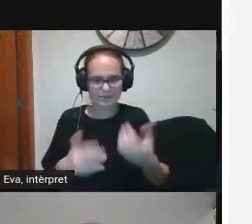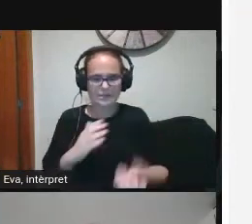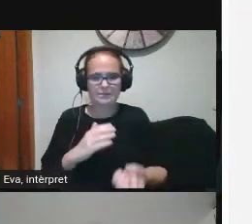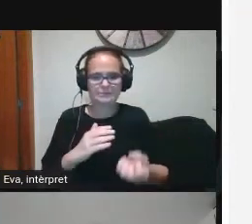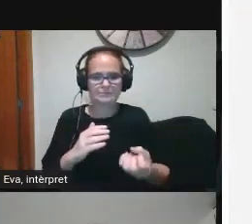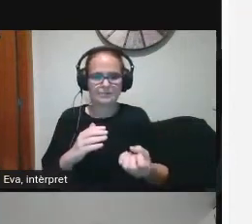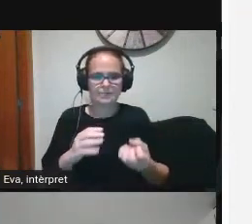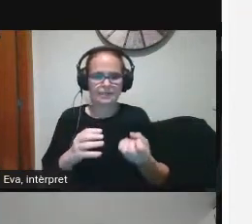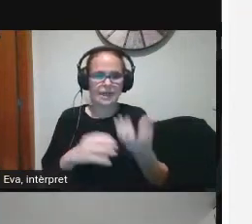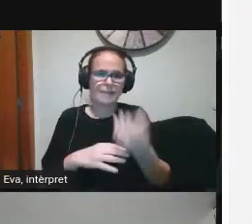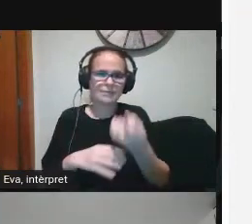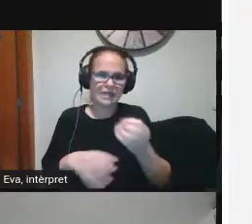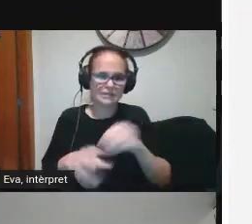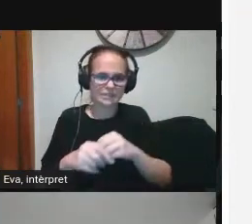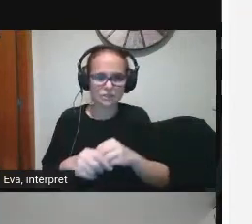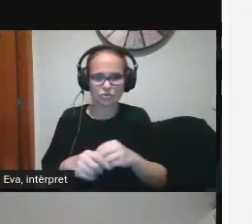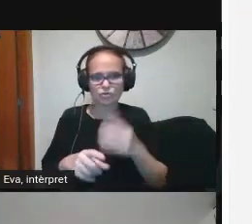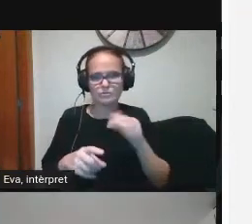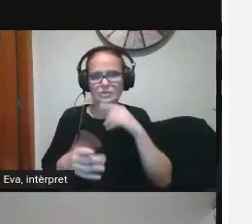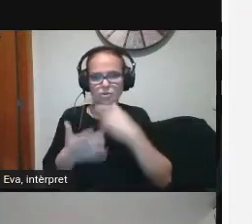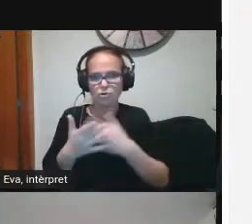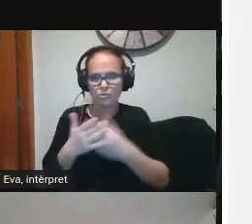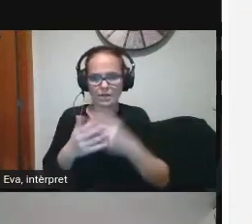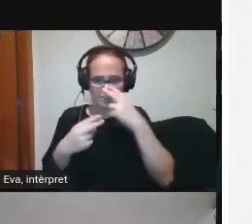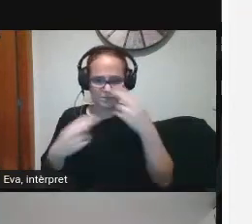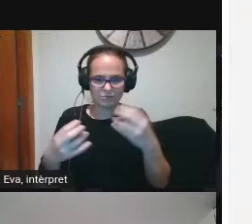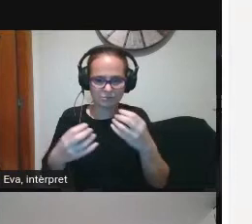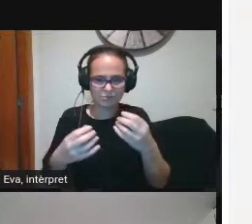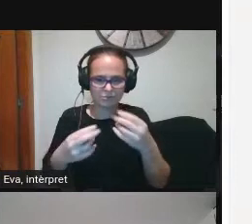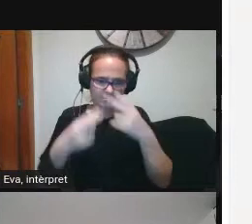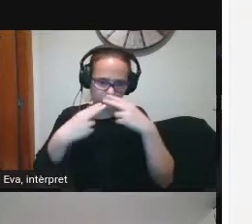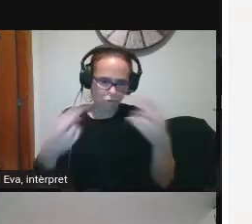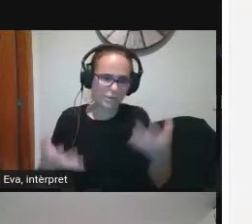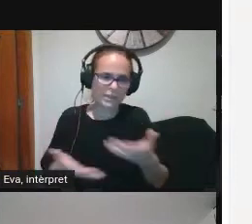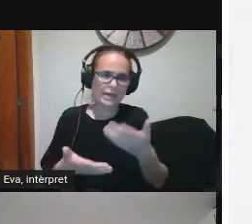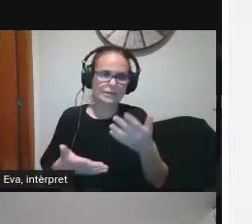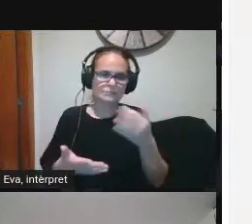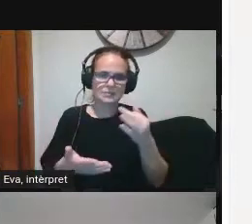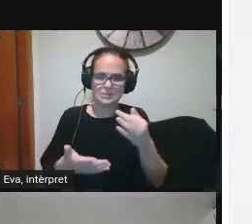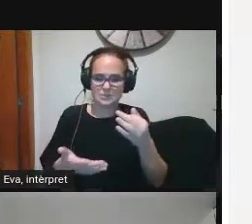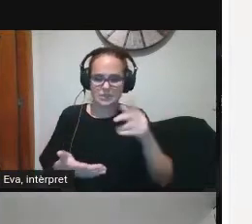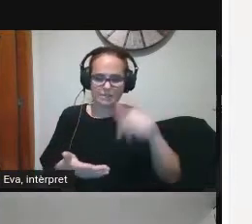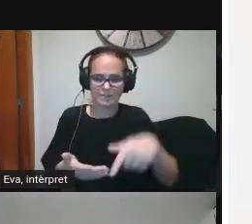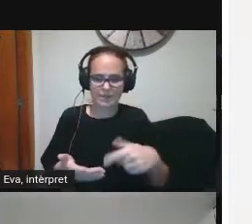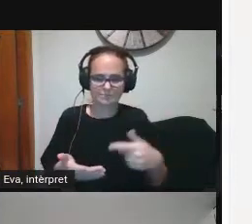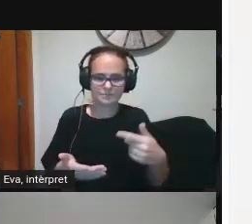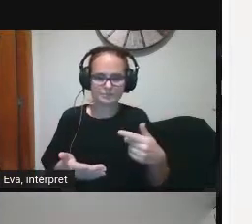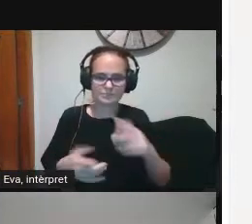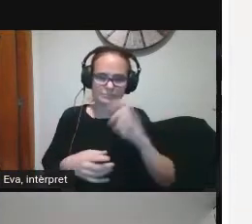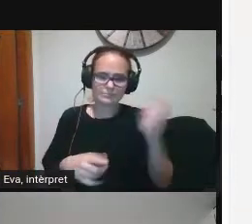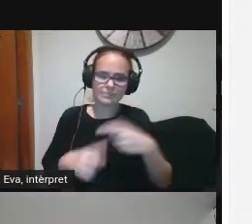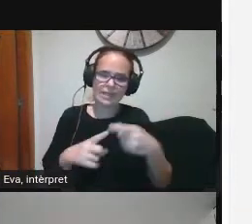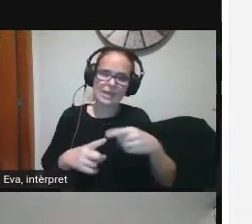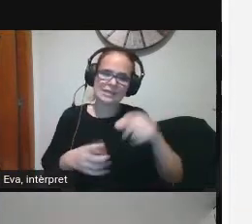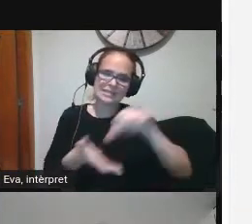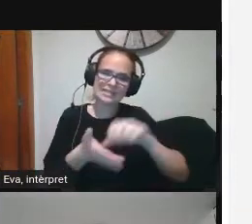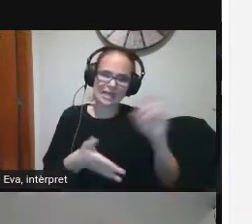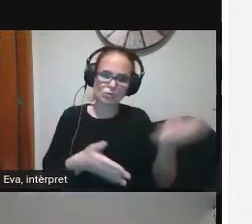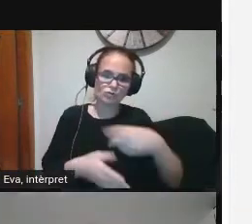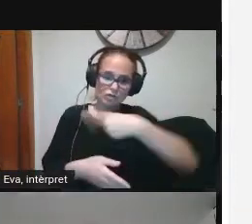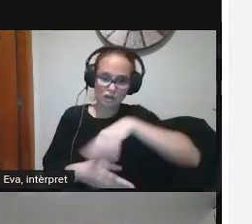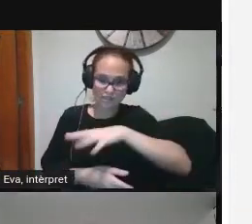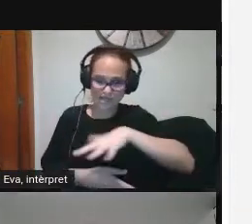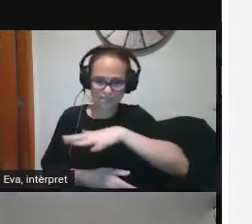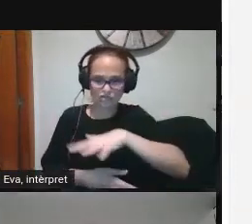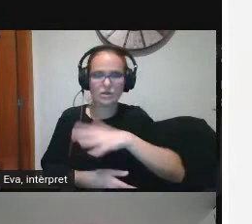dels documents que van publicant i en el nostre cas també hem trobat molta ajuda del centre de recursos de la nostra zona a través d'aquests